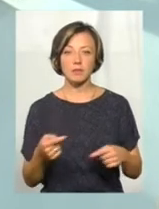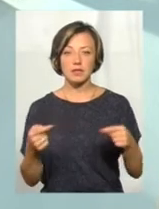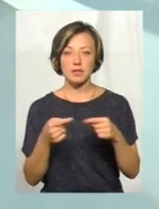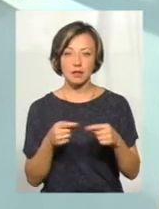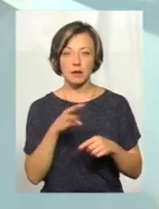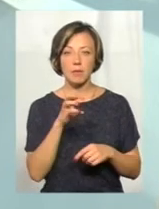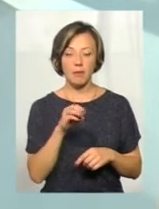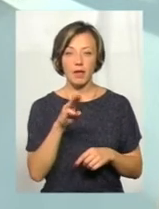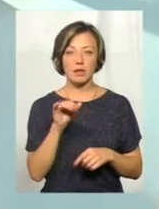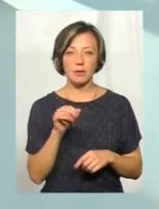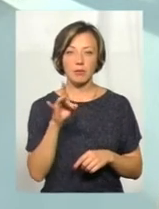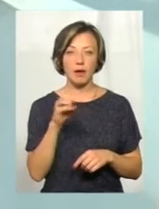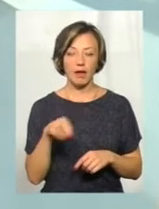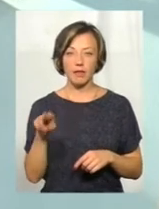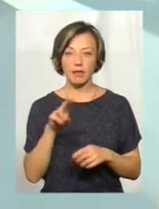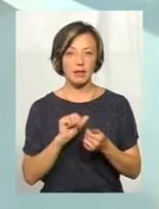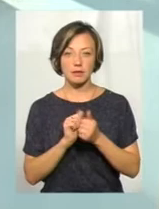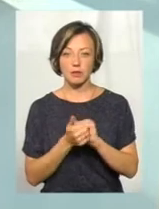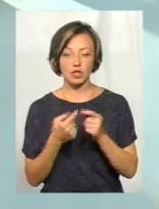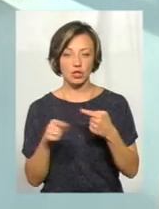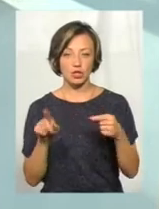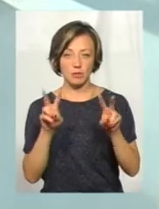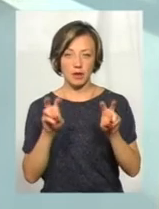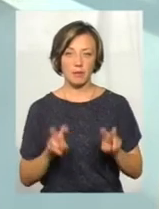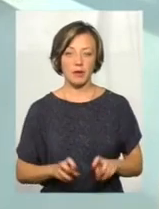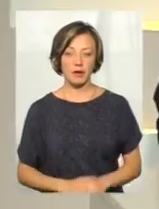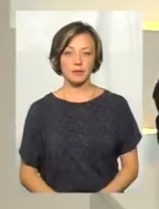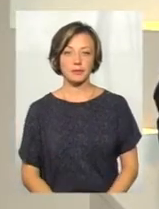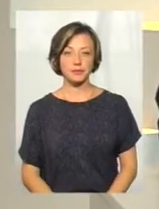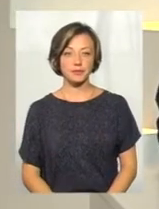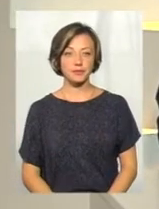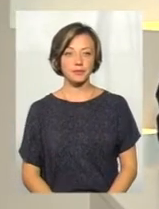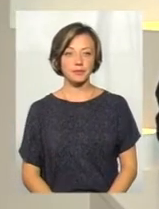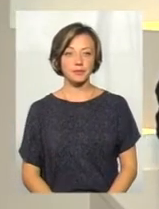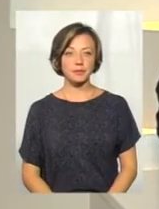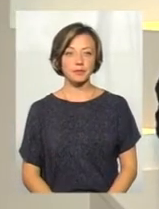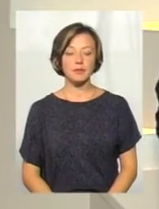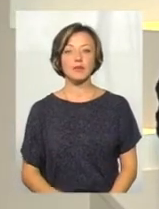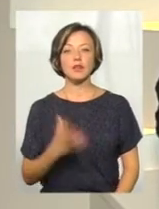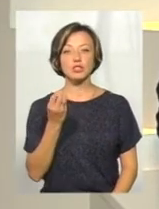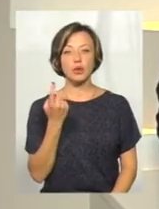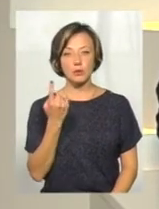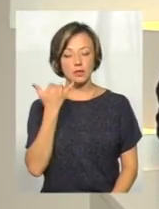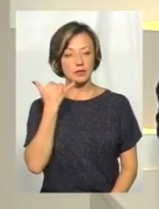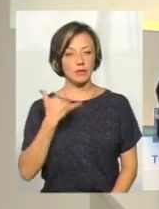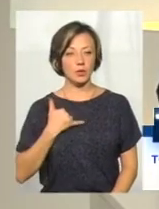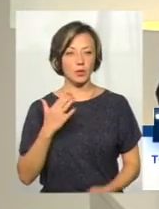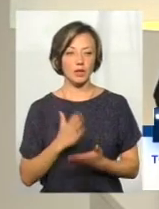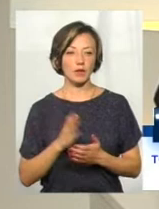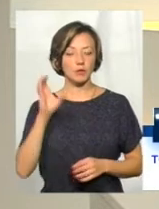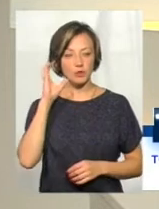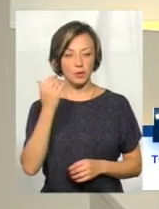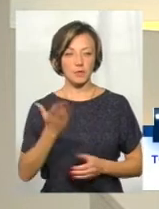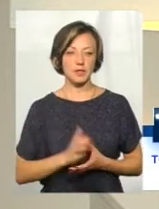меті-пред, не замінюючи його на інші аналоги. Дякую, пані Ольга, у нас є ще один телеглядач, давайте